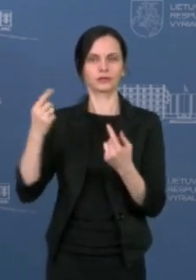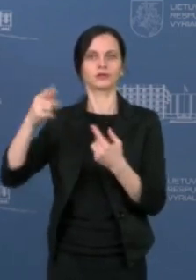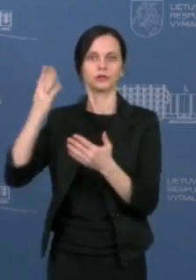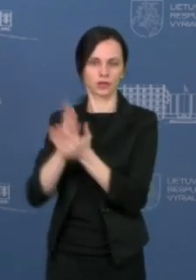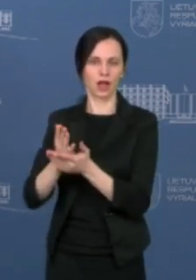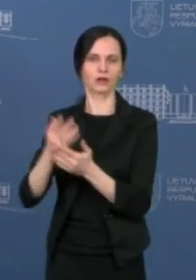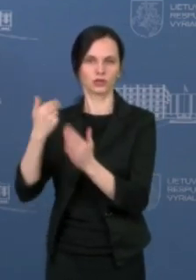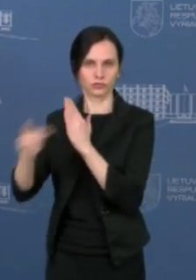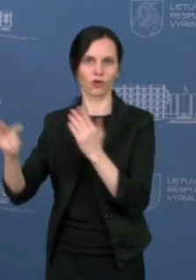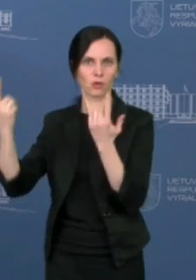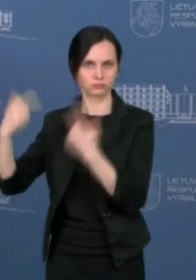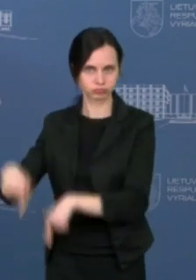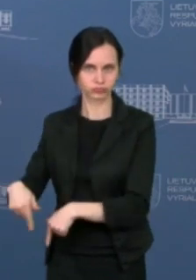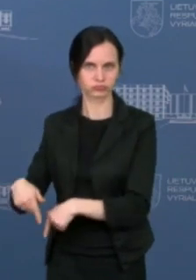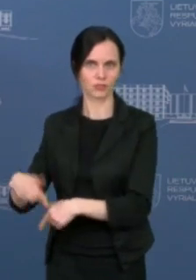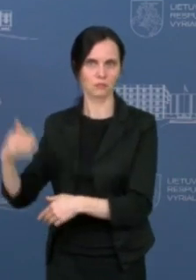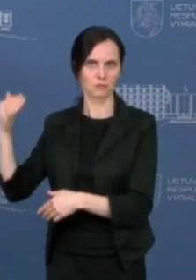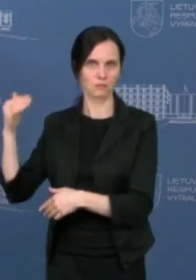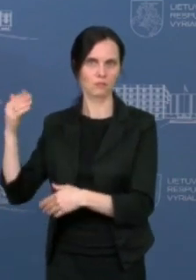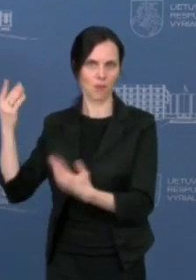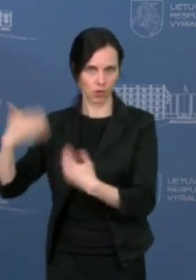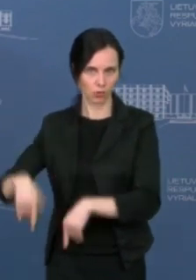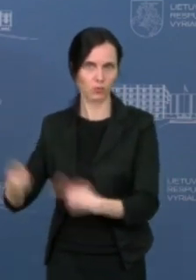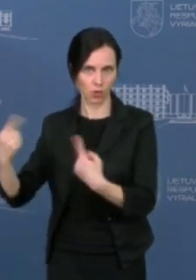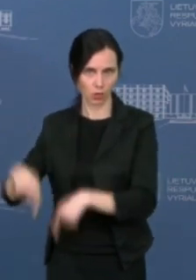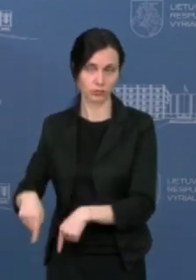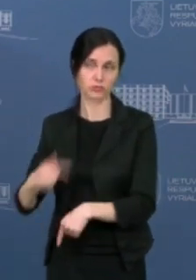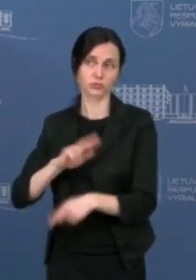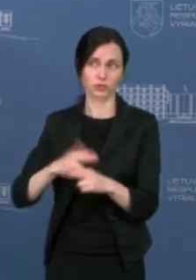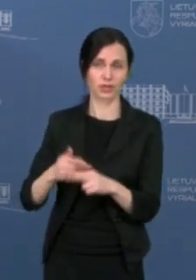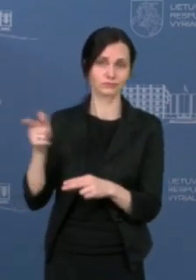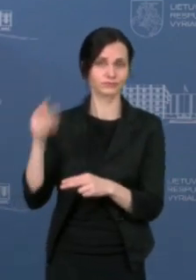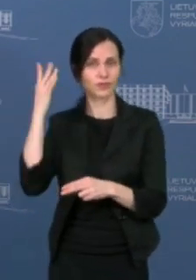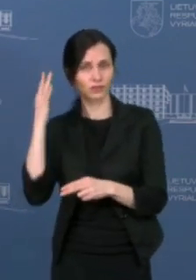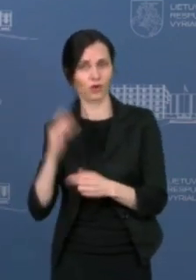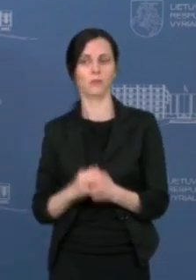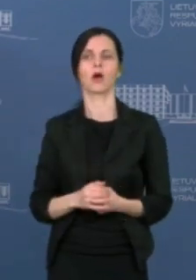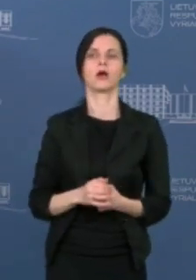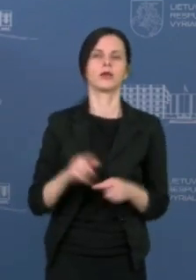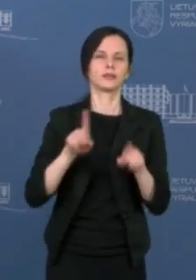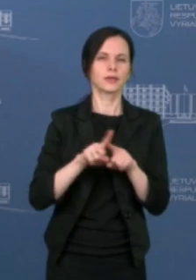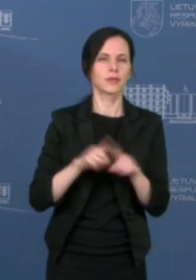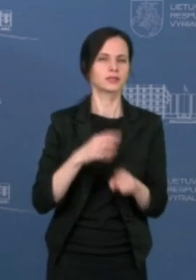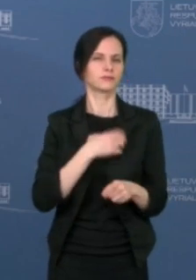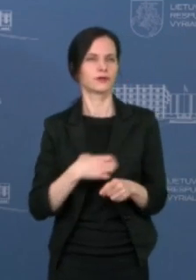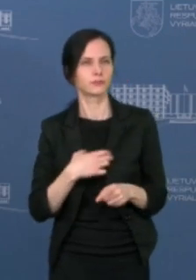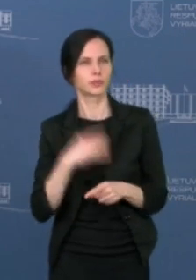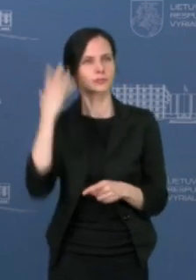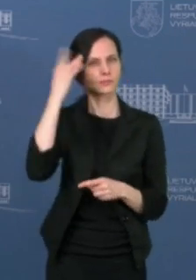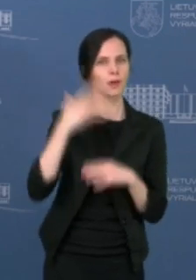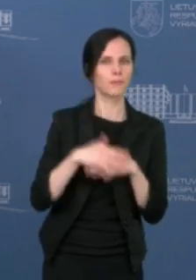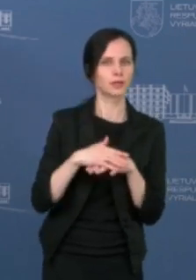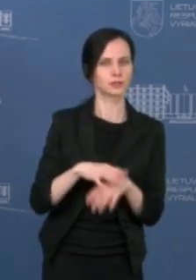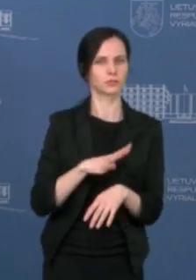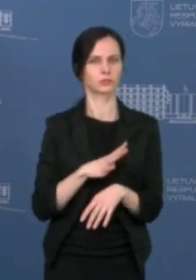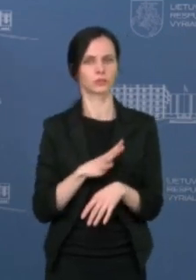Tai vienas, na, antras galbūt irgi toks argumentas buvo šis. Trečias argumentas yra, žinoma, ir tai,